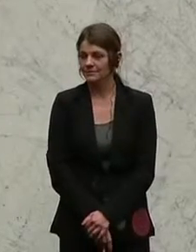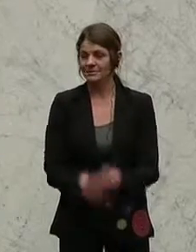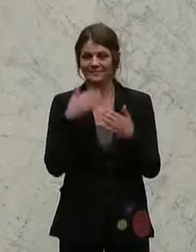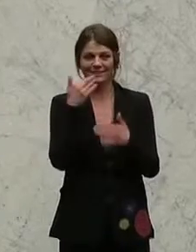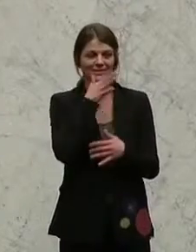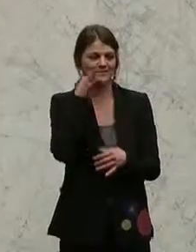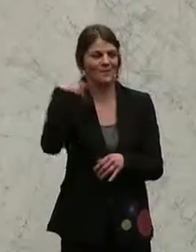bei den ÖH-Wahlen.